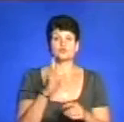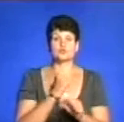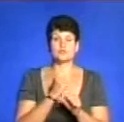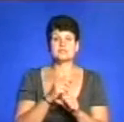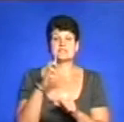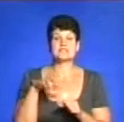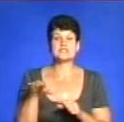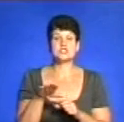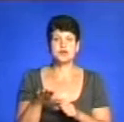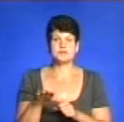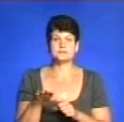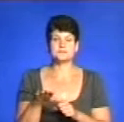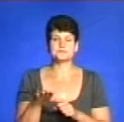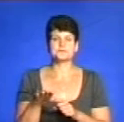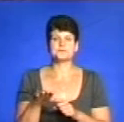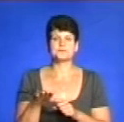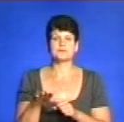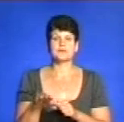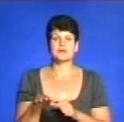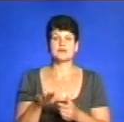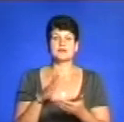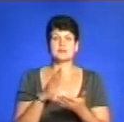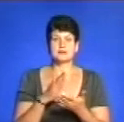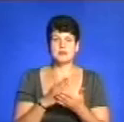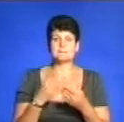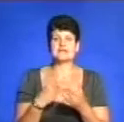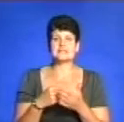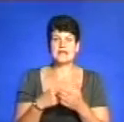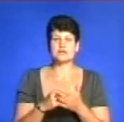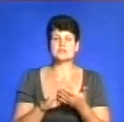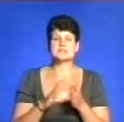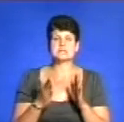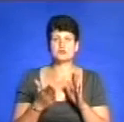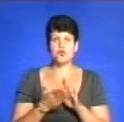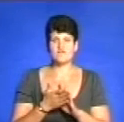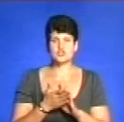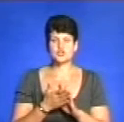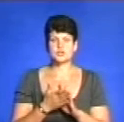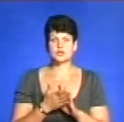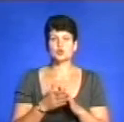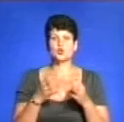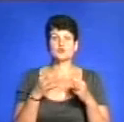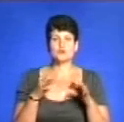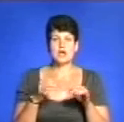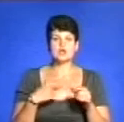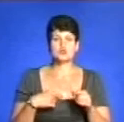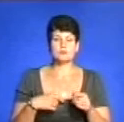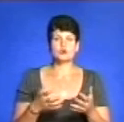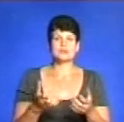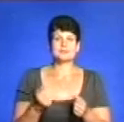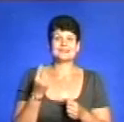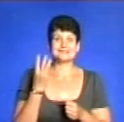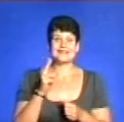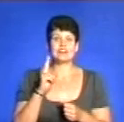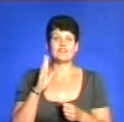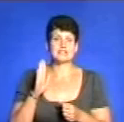так, небагатого, матеріального становища чесних прокурорів дозволяють собі отримати три квартири від